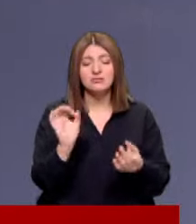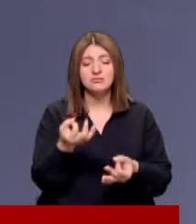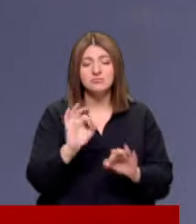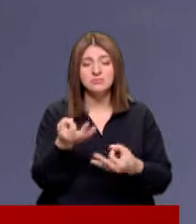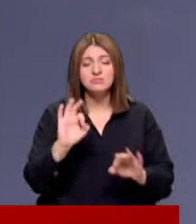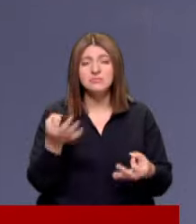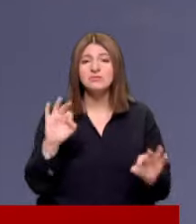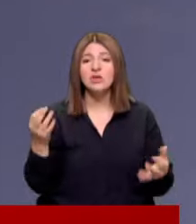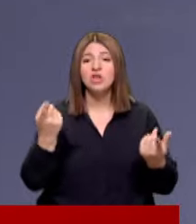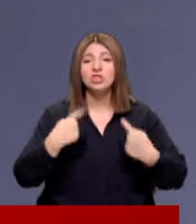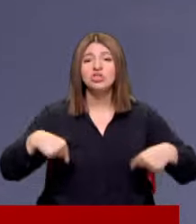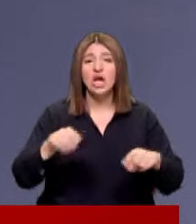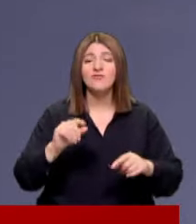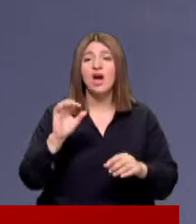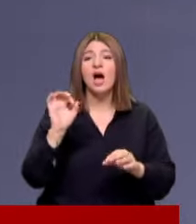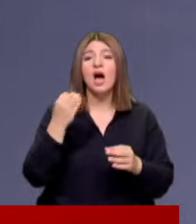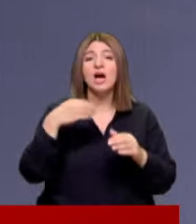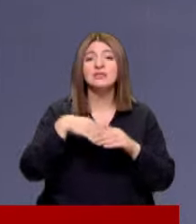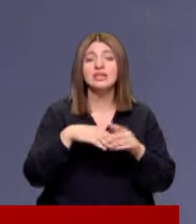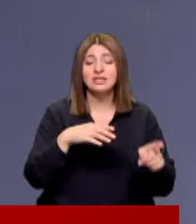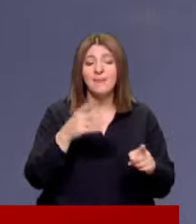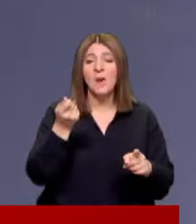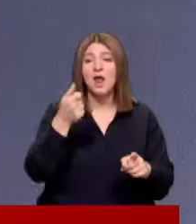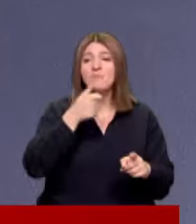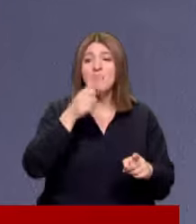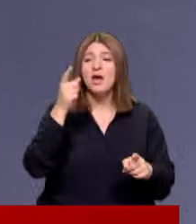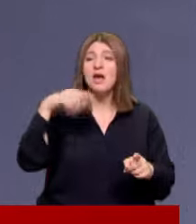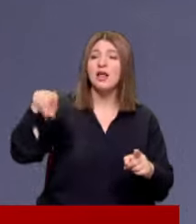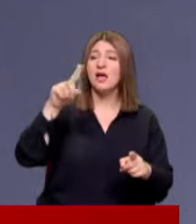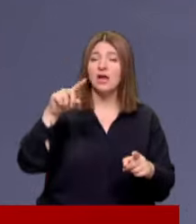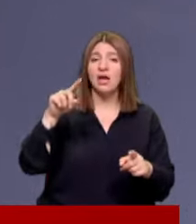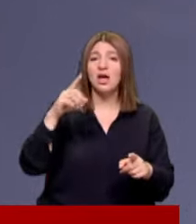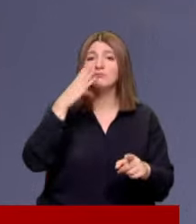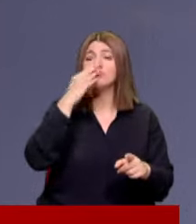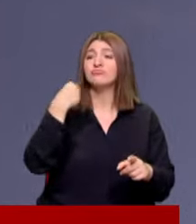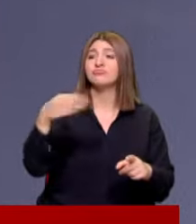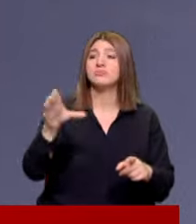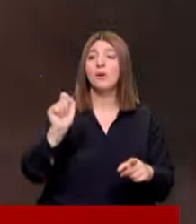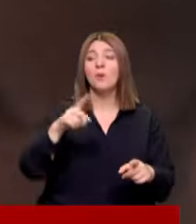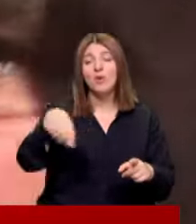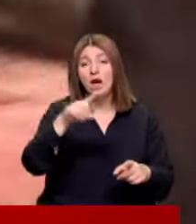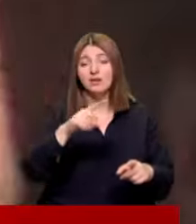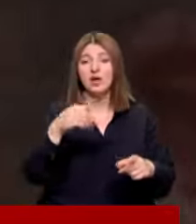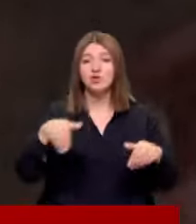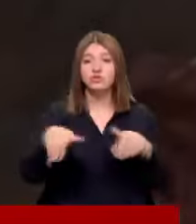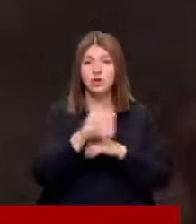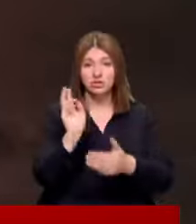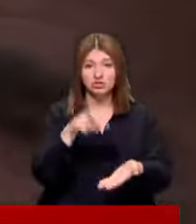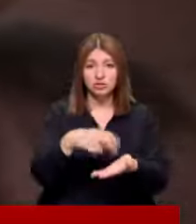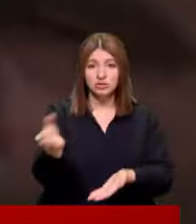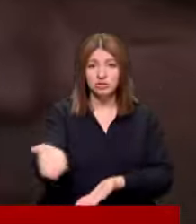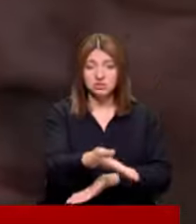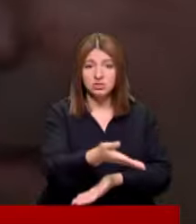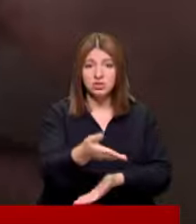nadide çevre hazinesini para babalarına peşkeş çekiyorlar Sokakta çıkın